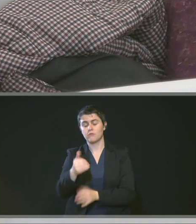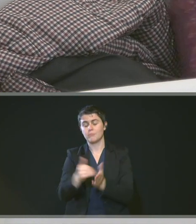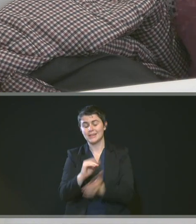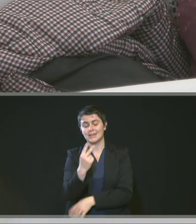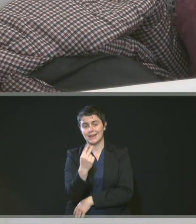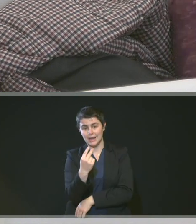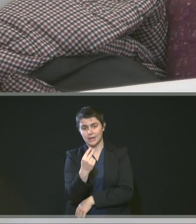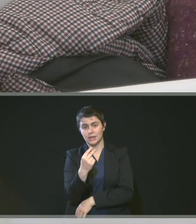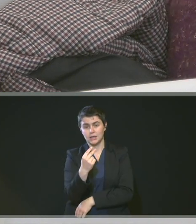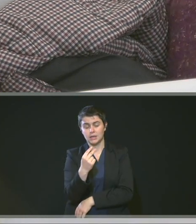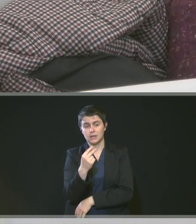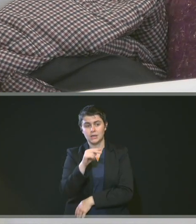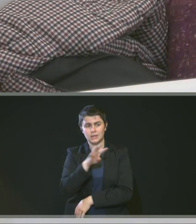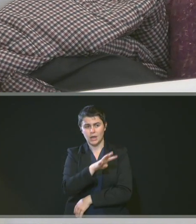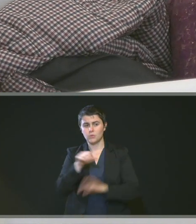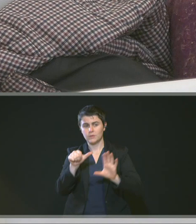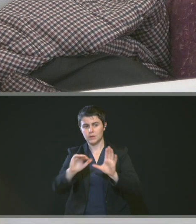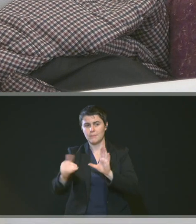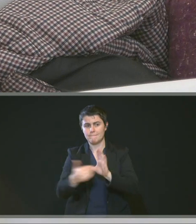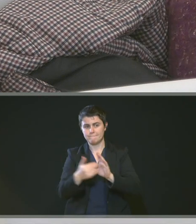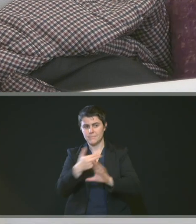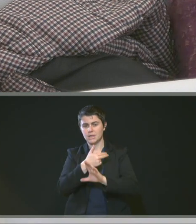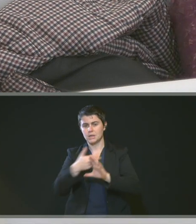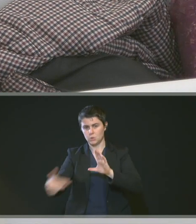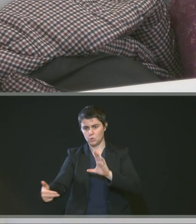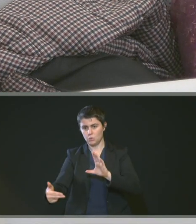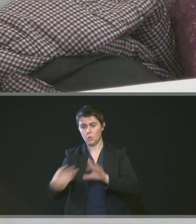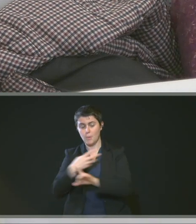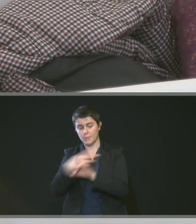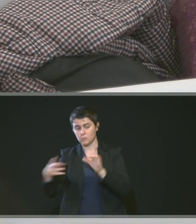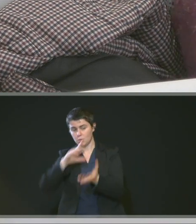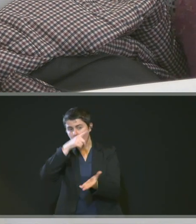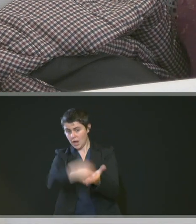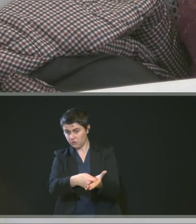On vous demande d'habiliter le président à signer l'acte de vente.